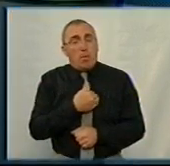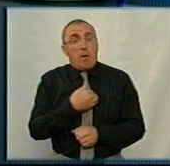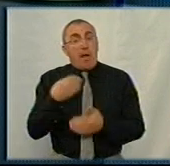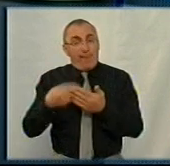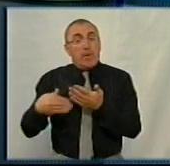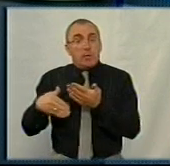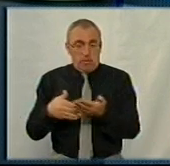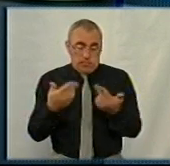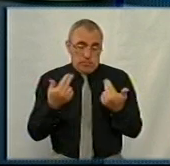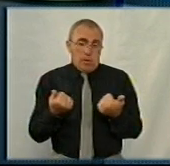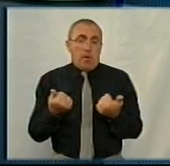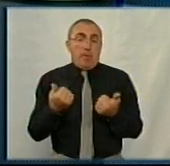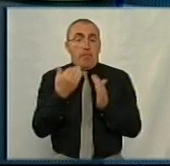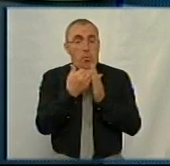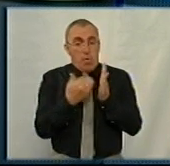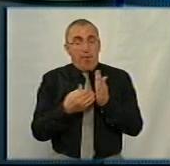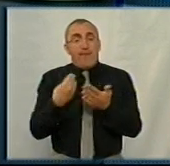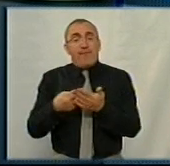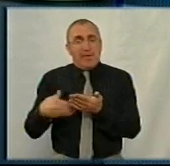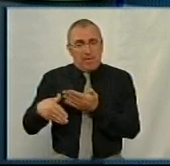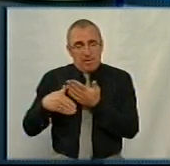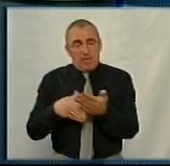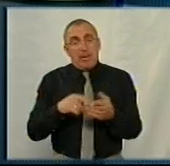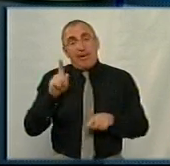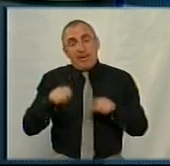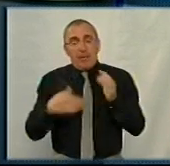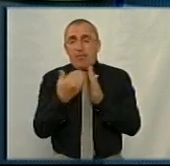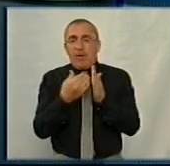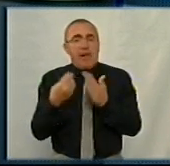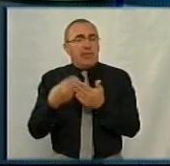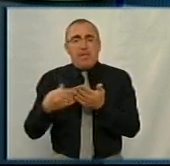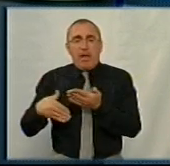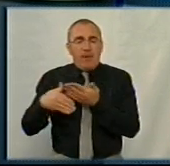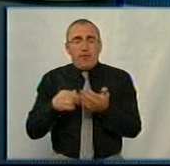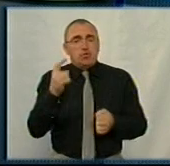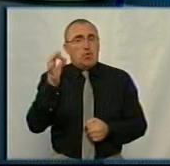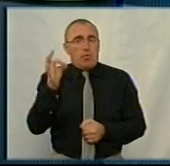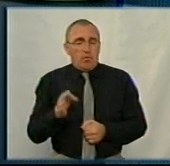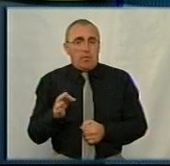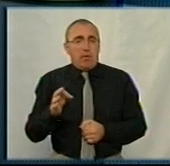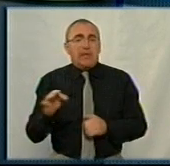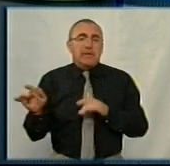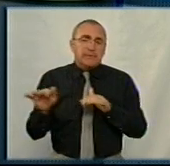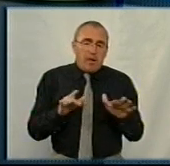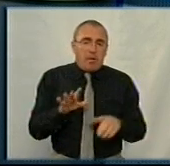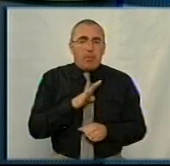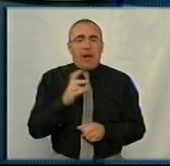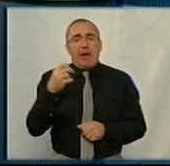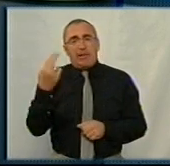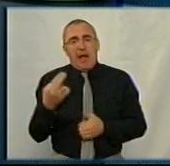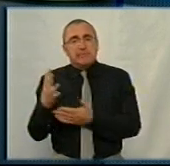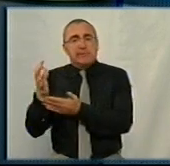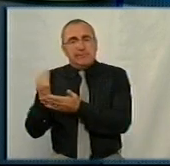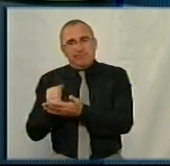Профінансування так, і завжди програми так фінансувалися, іноді програми не фінансувалися на 100%, навіть задіяні, які були національним